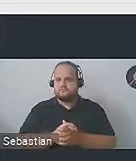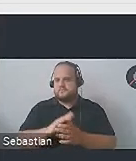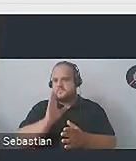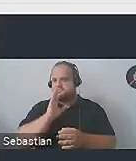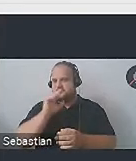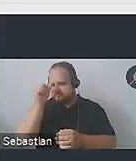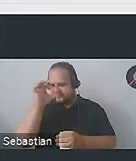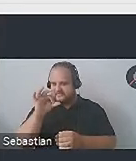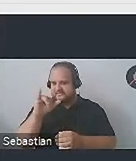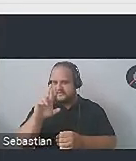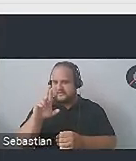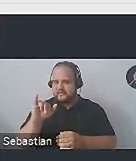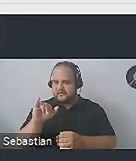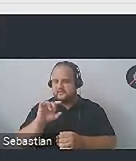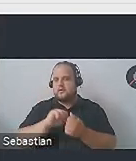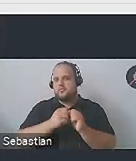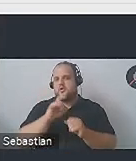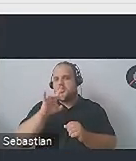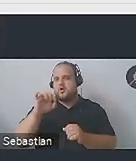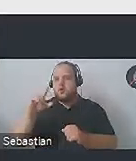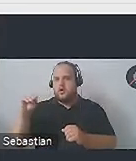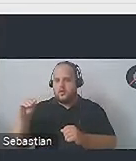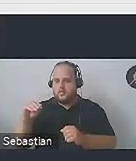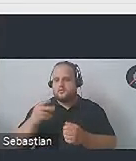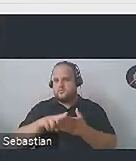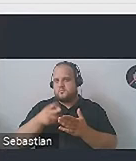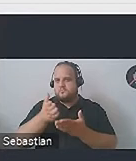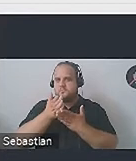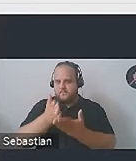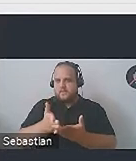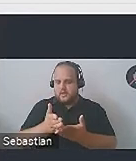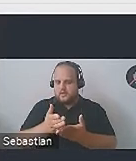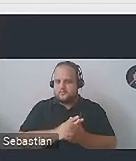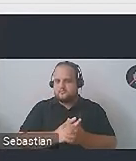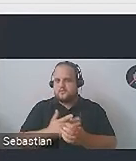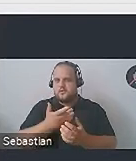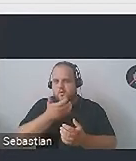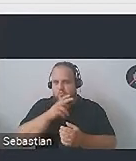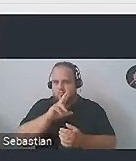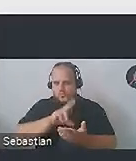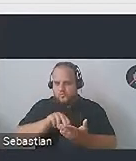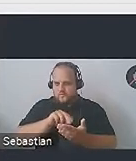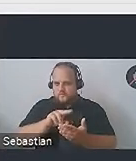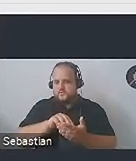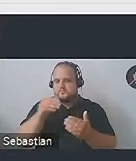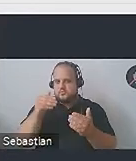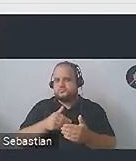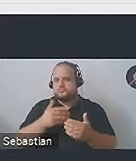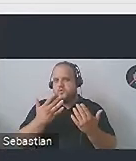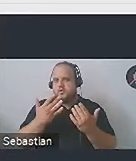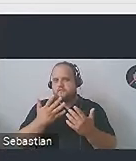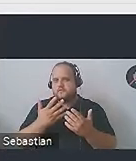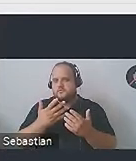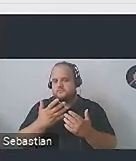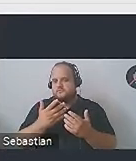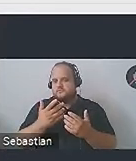czy asystent Google, które pozwalają za pomocą komendy głosowej wykonać jakieś proste akcje, podać